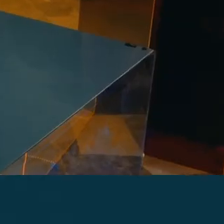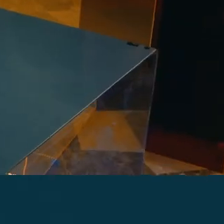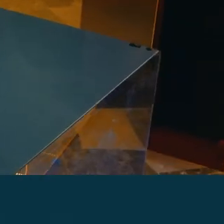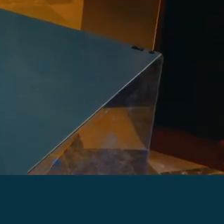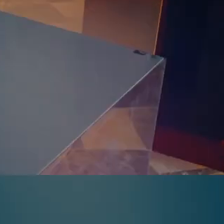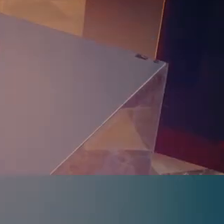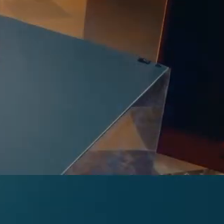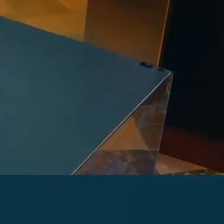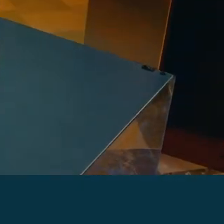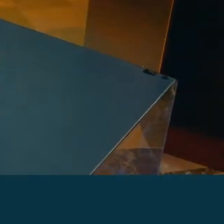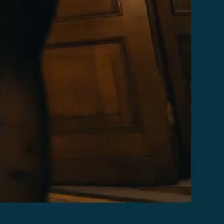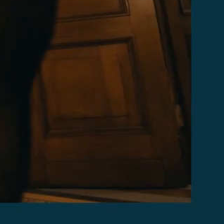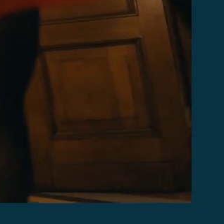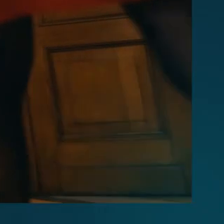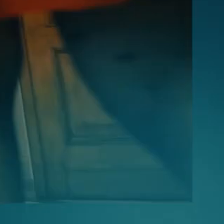Muzyka